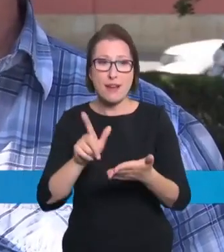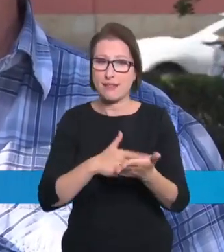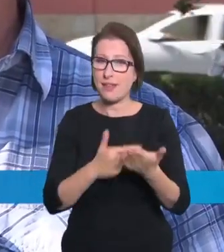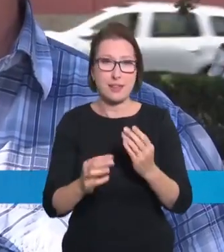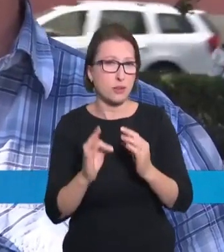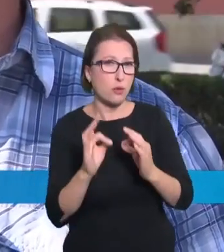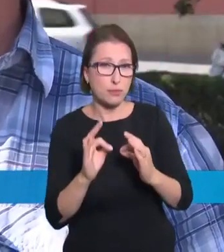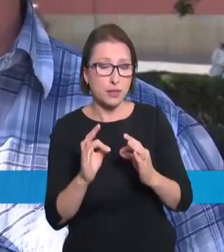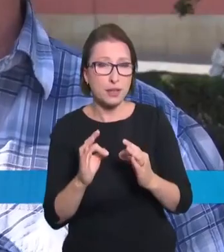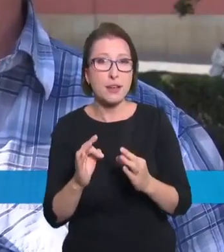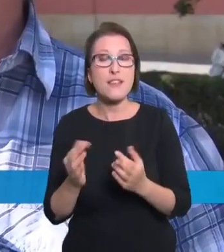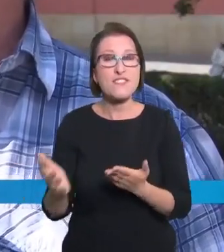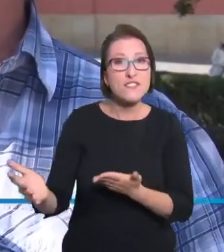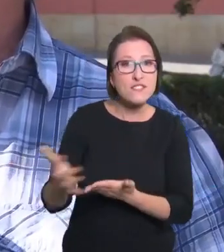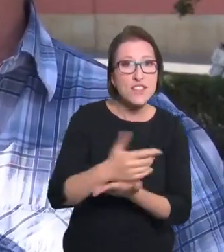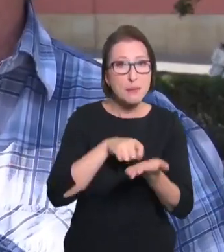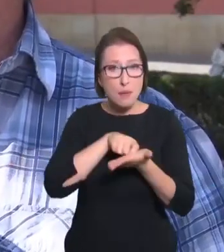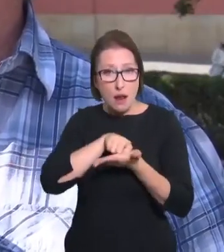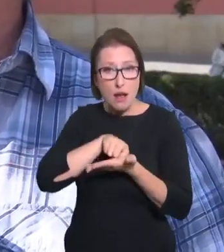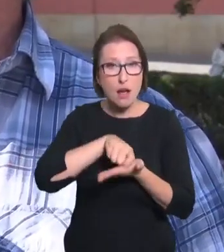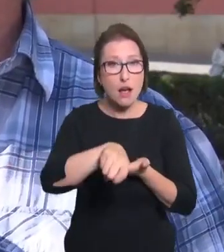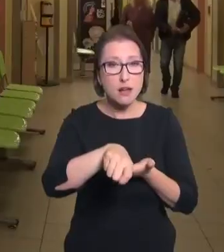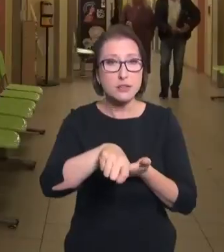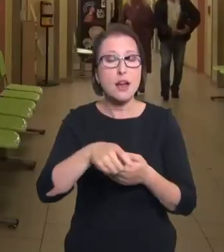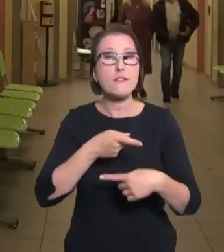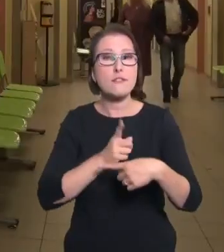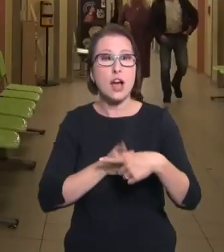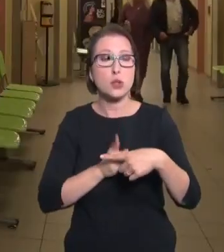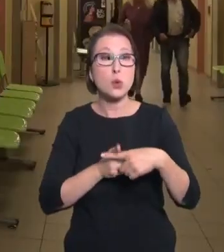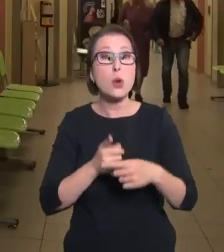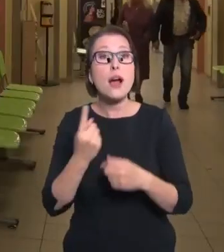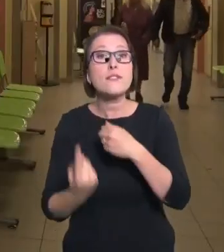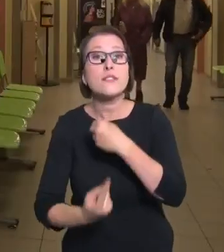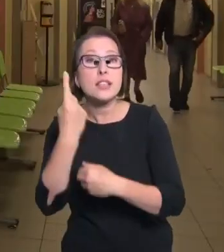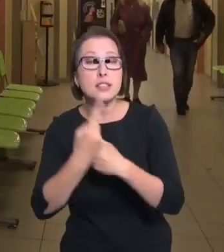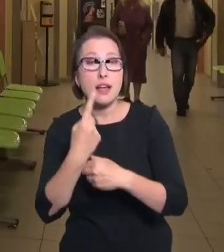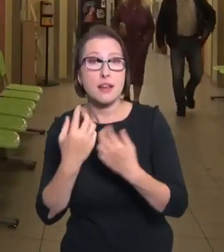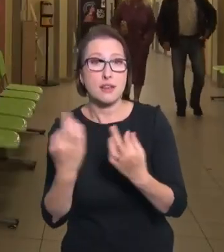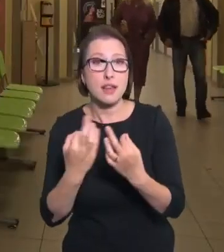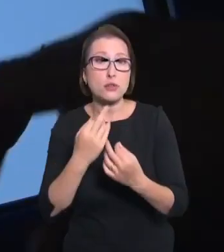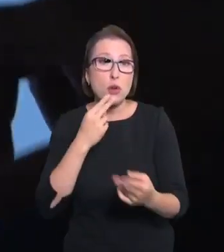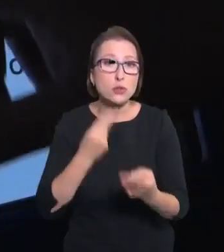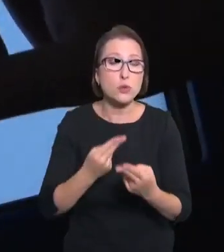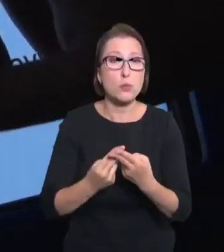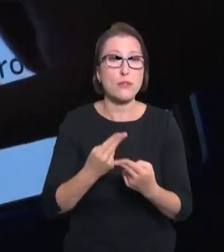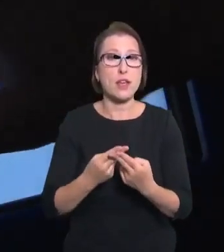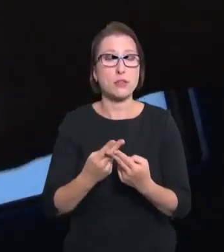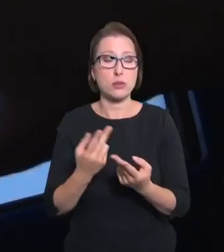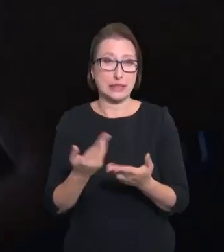Výplata je paušálem. Ta faktura aniž by na konci byla prostě nějaká zodpovědnost, nějaký výsledek.